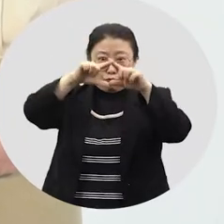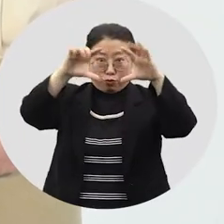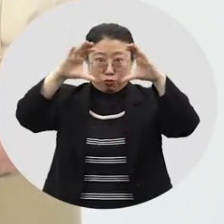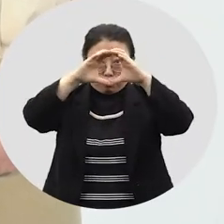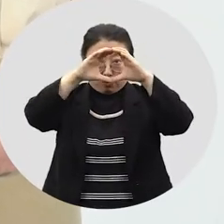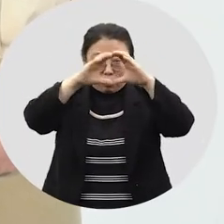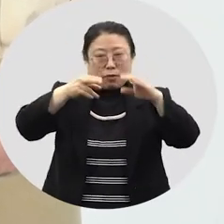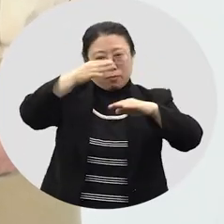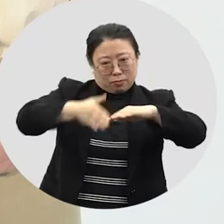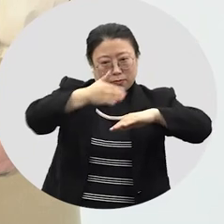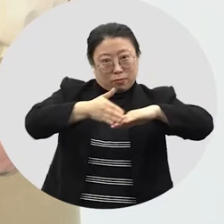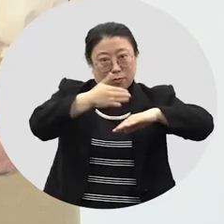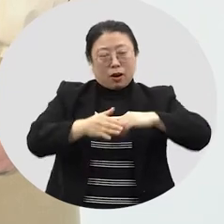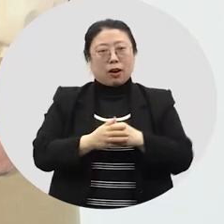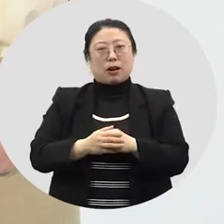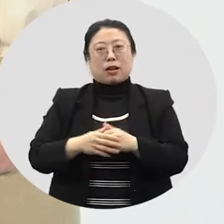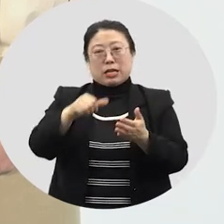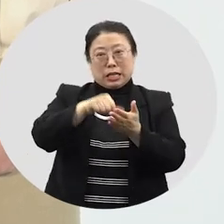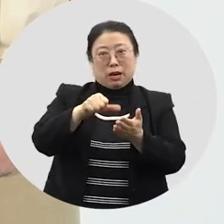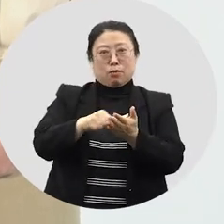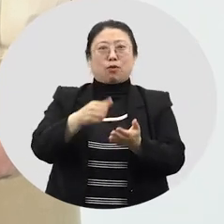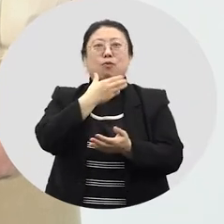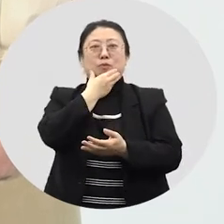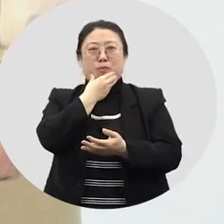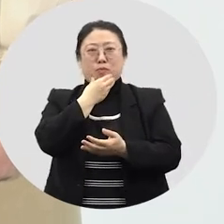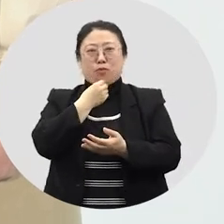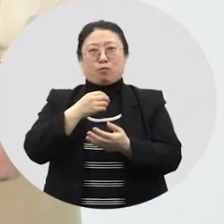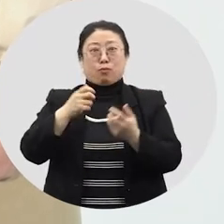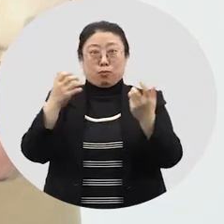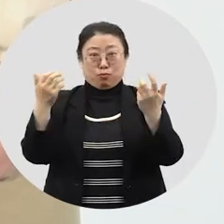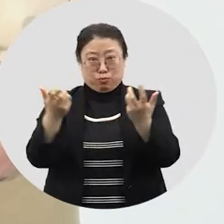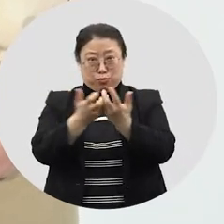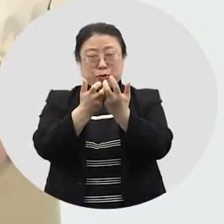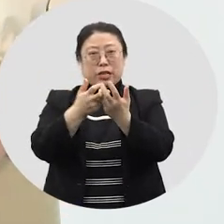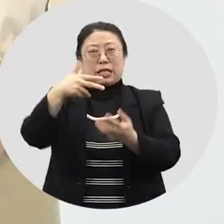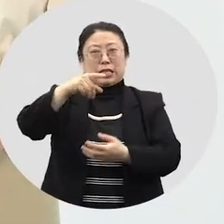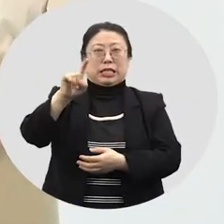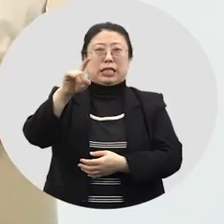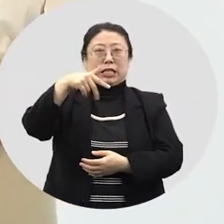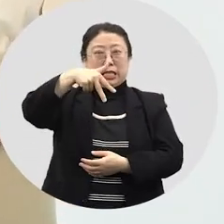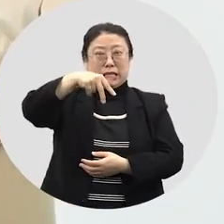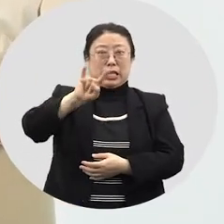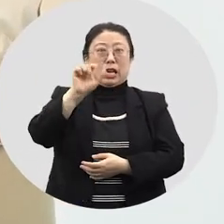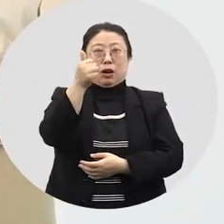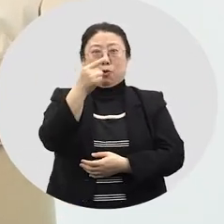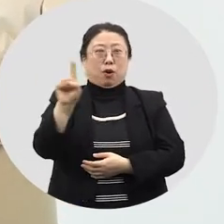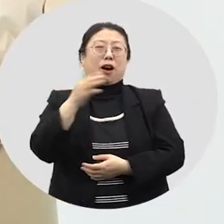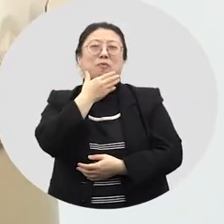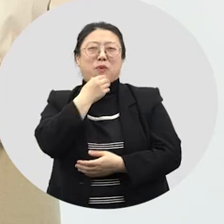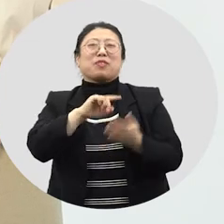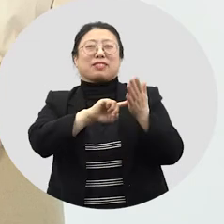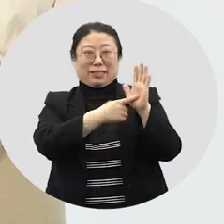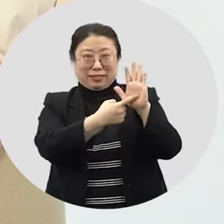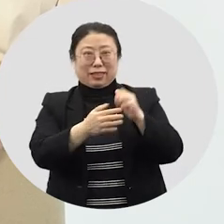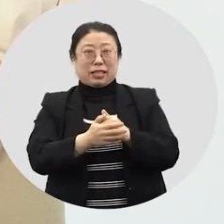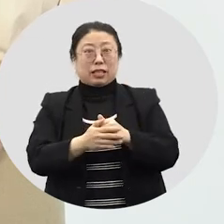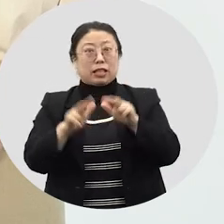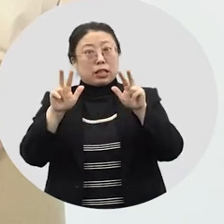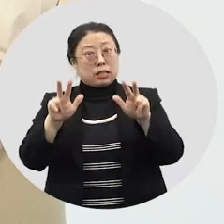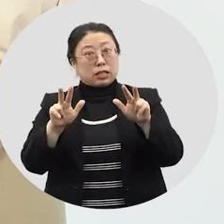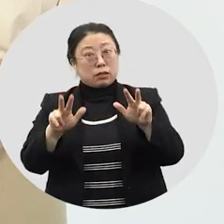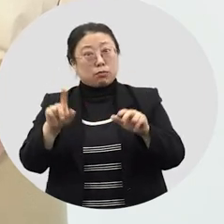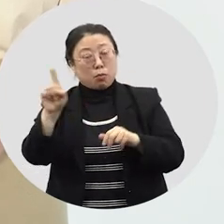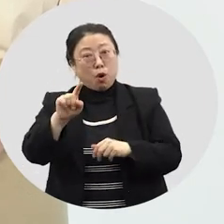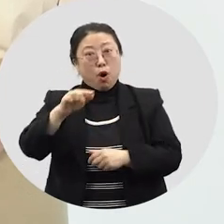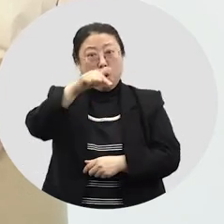이는 재물과 물건이 풍성한 재화의 복을 상징한다고 해요. 그리고 기록에 보면 지금과는 다르게